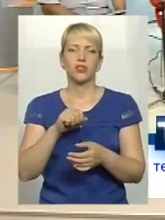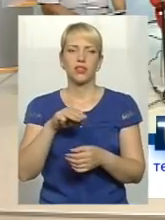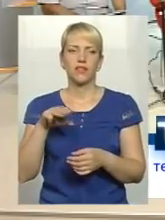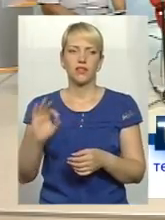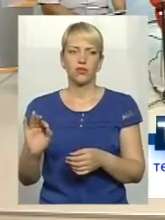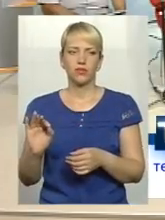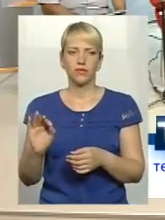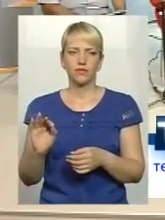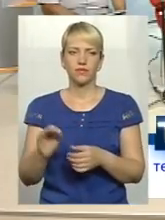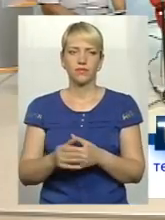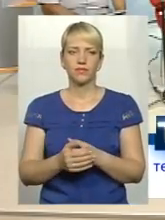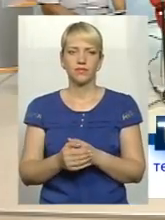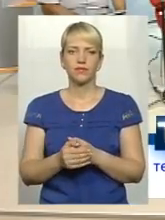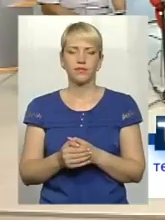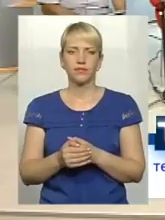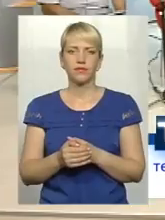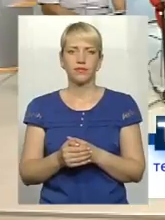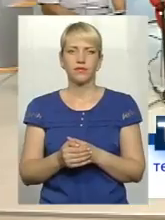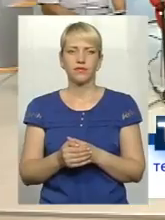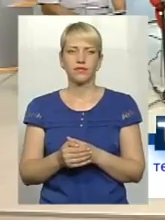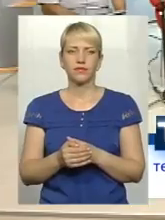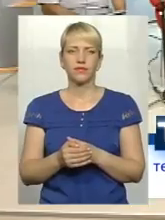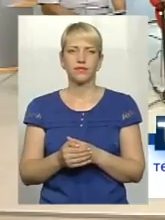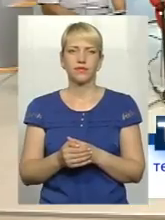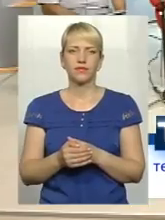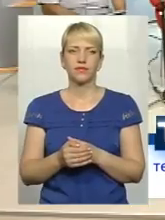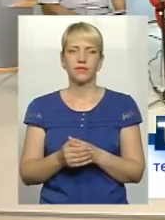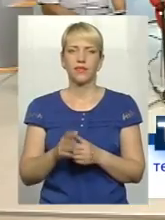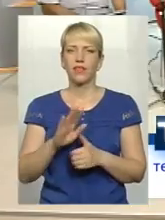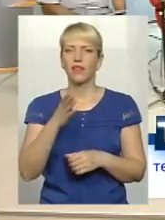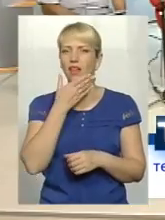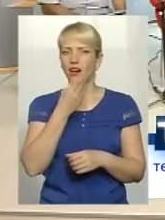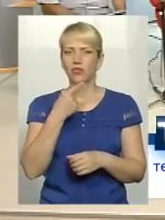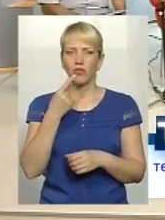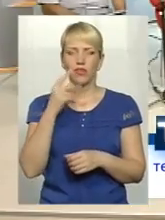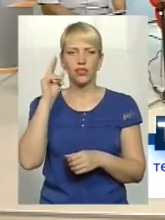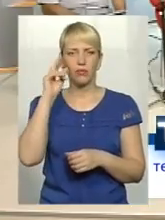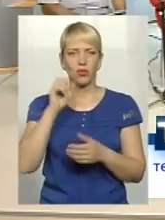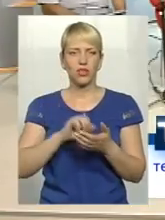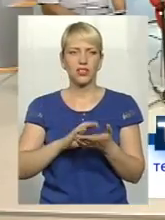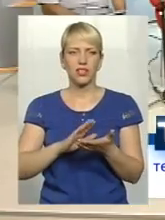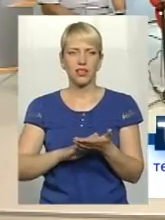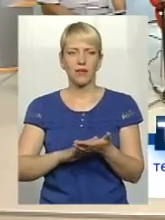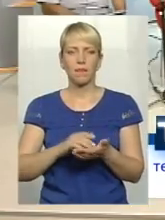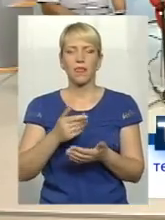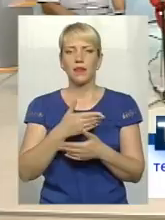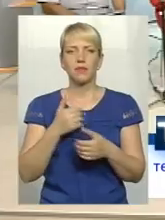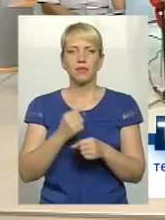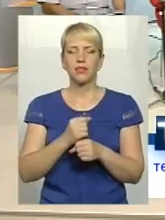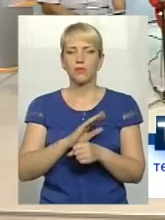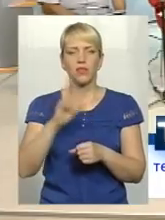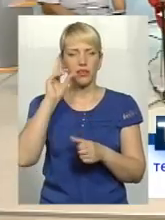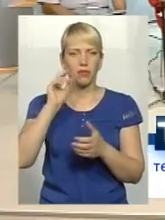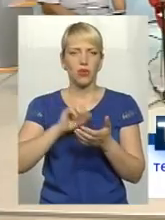не гарно говорити, там показники, да, ми не працюємо, не на показник, на якість. Але